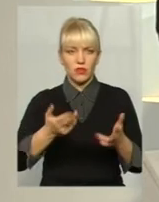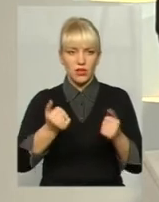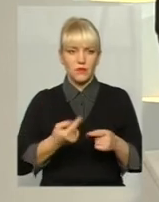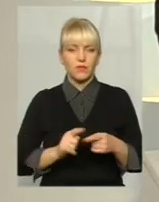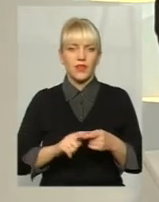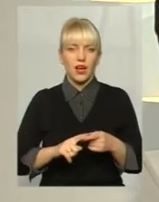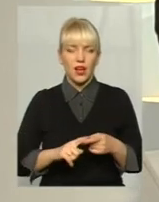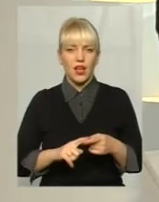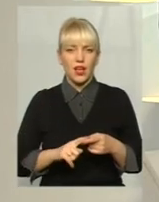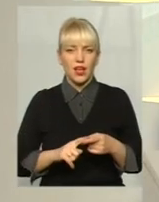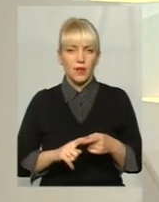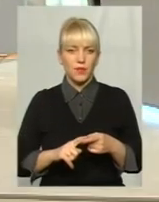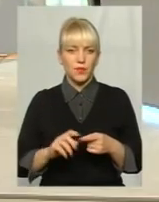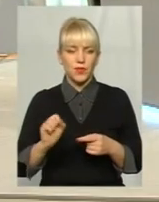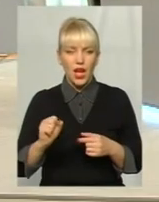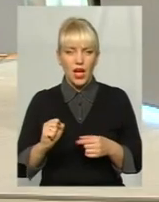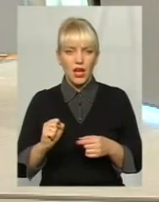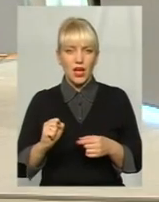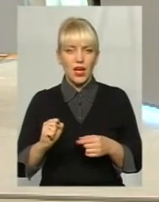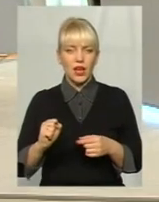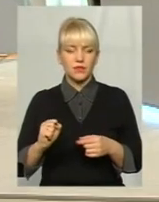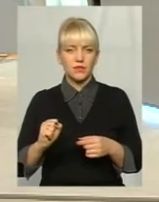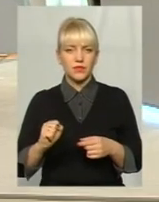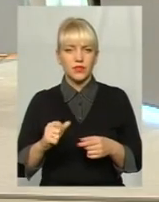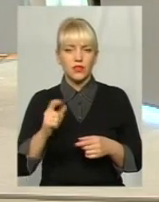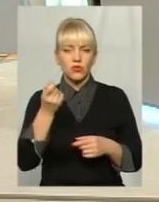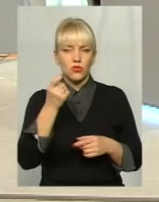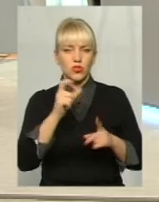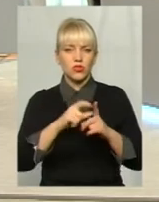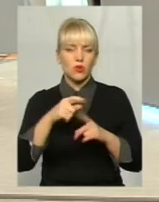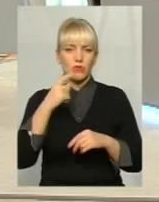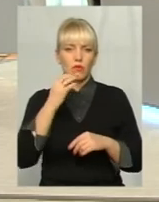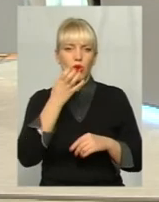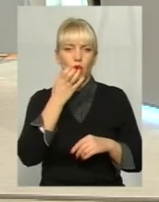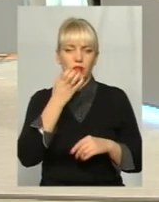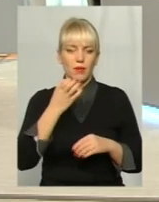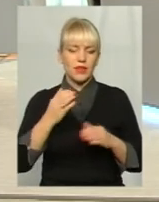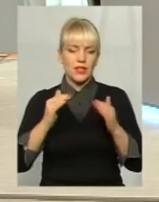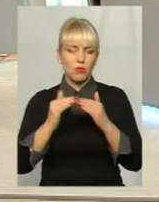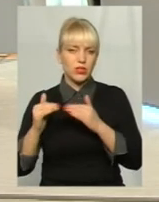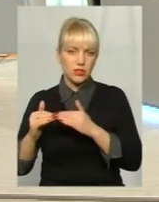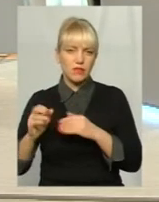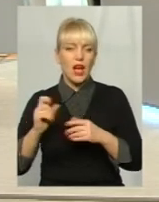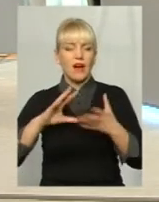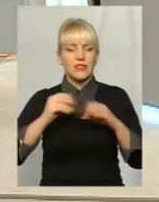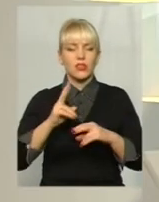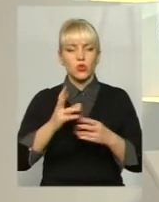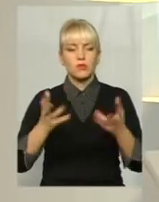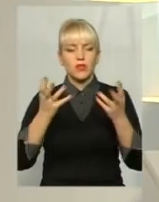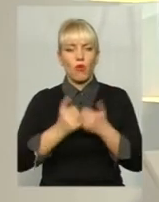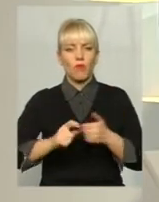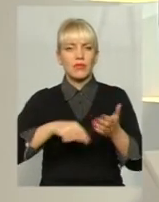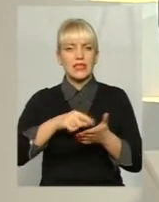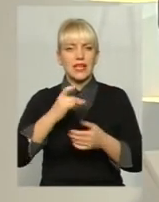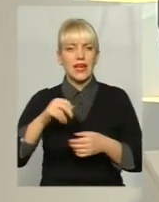ось, полусловом, мовилися там про утеплення будинків. Взагалі, хтось підраховував міській раді,